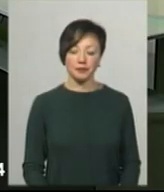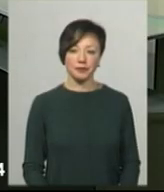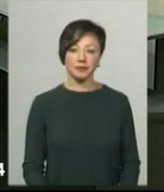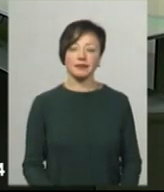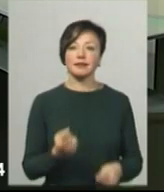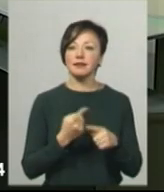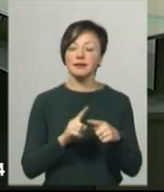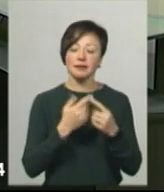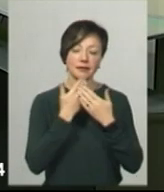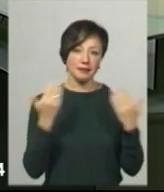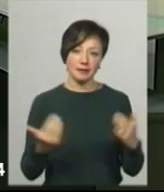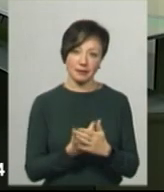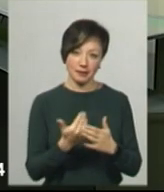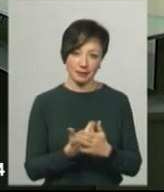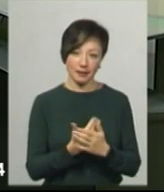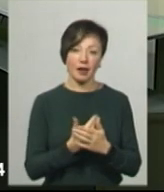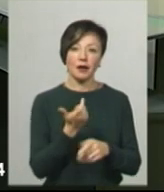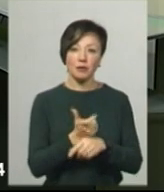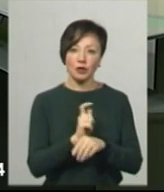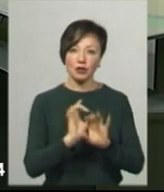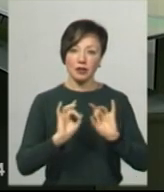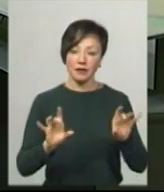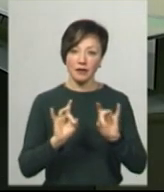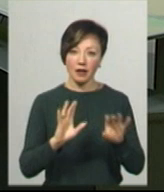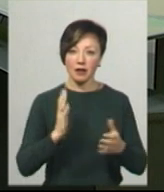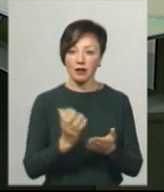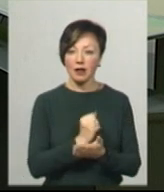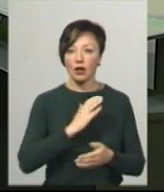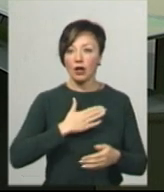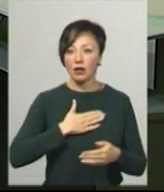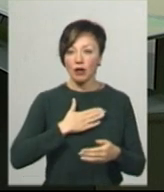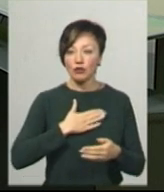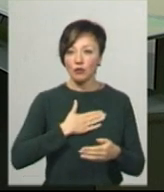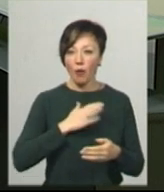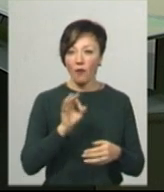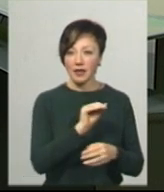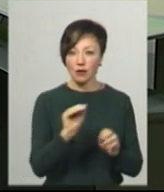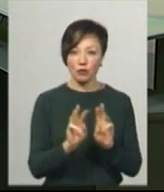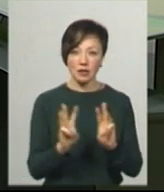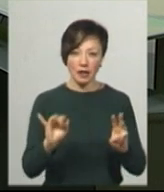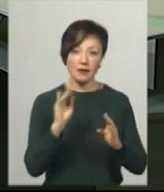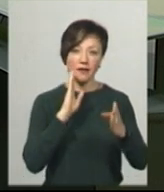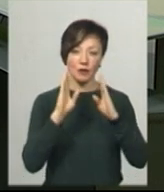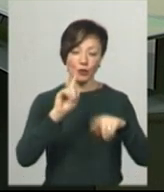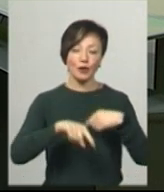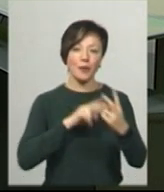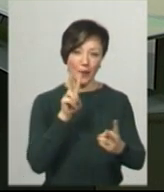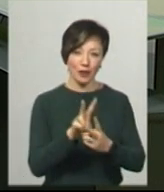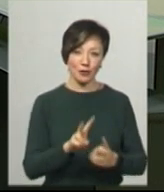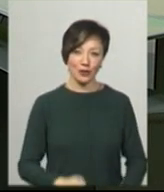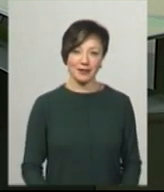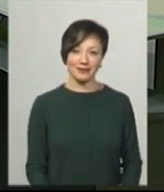Це була остання інформація випуску. Більше новин ви можете знайти на нашому офіційному сайті та на сторінці у Фейсбук. Побачимось!